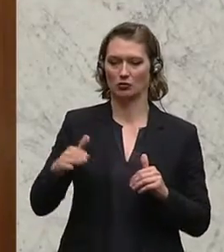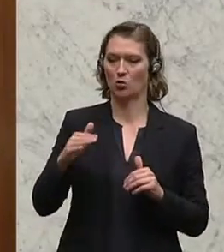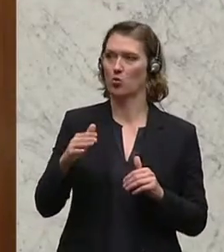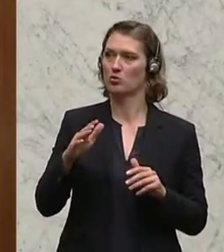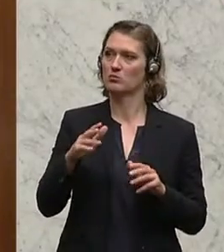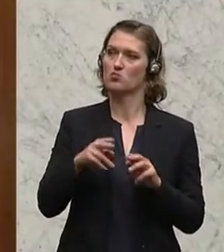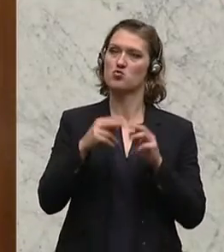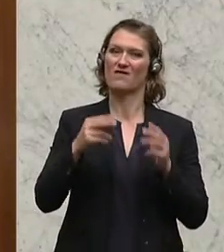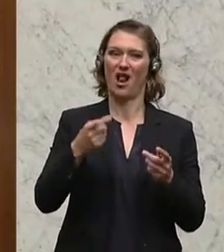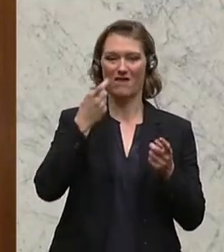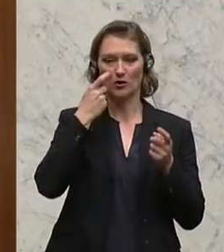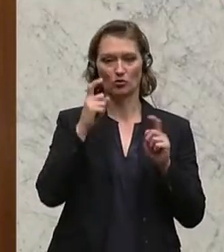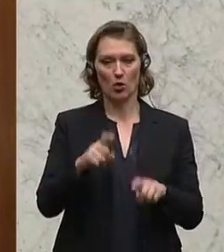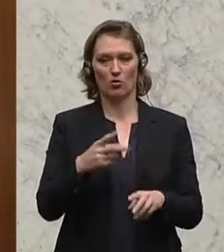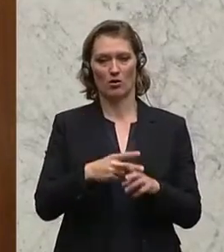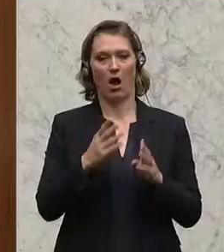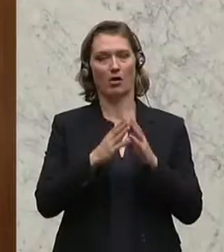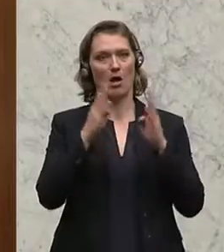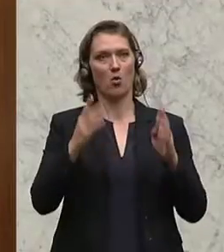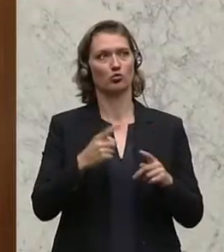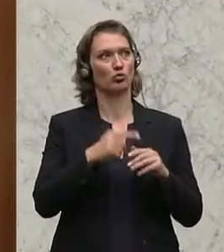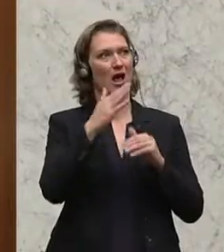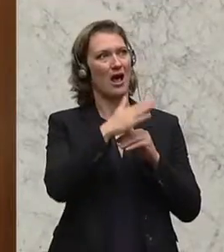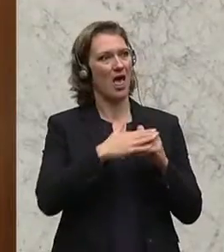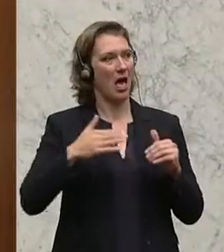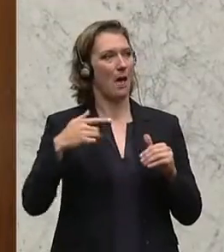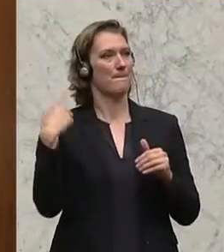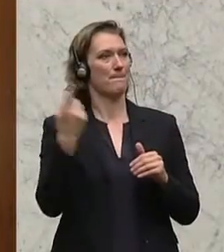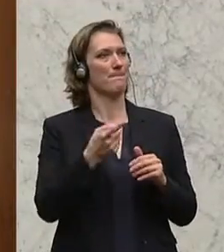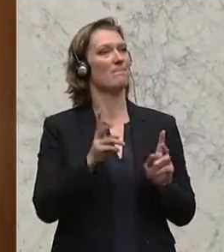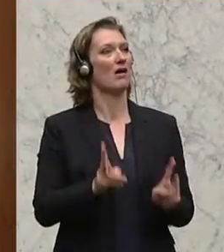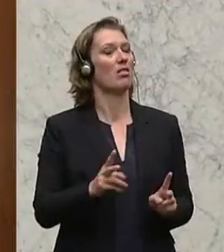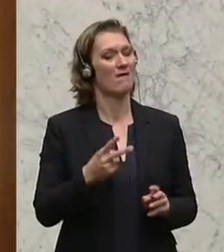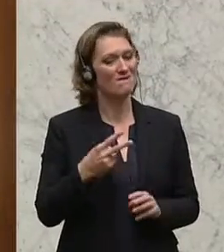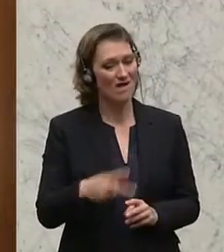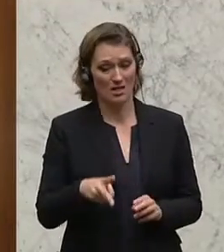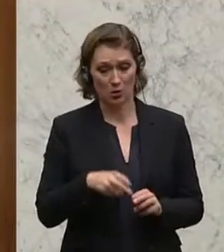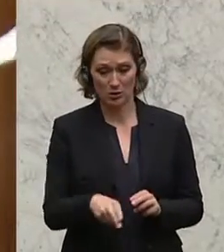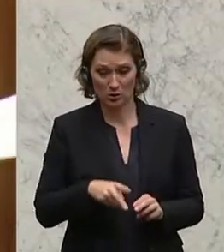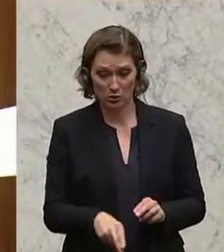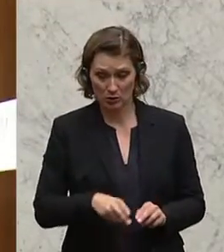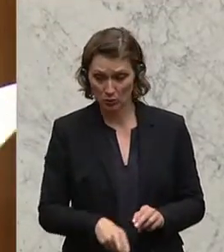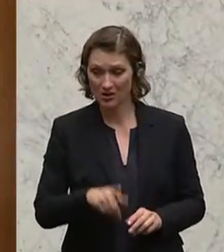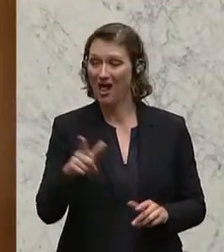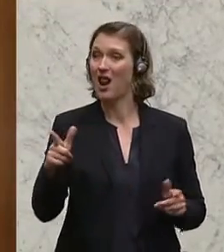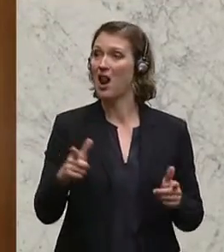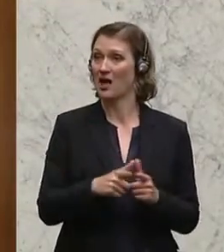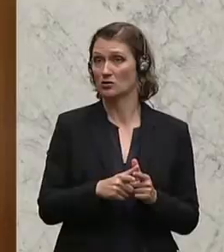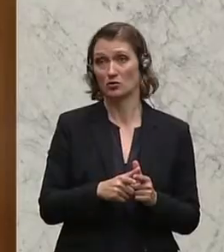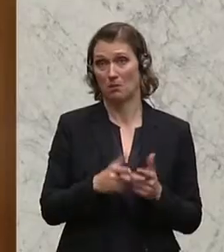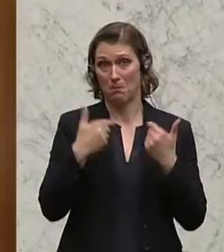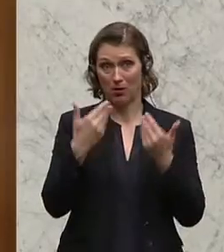sprich Unfallversorgung, Unfallkrankenhäuser und Rehabilitation erfolgt, dass man bei einer weiteren Kürzung dann auch dort die Leistungen